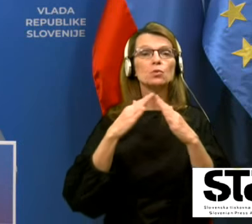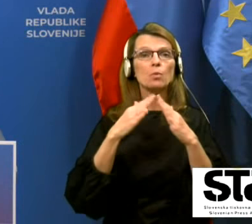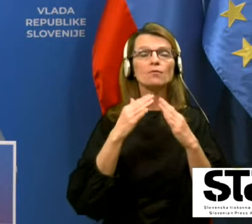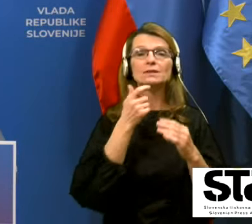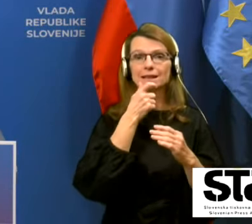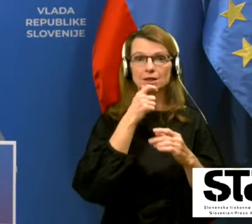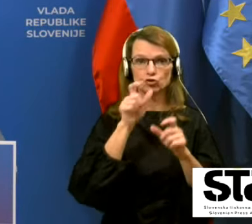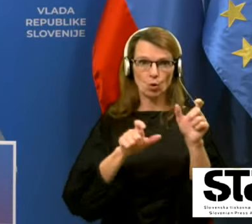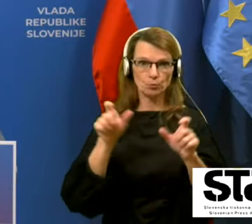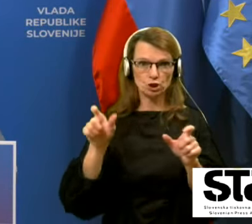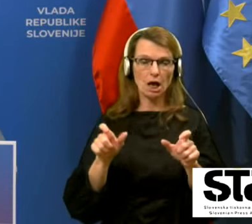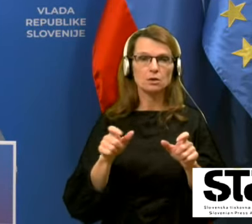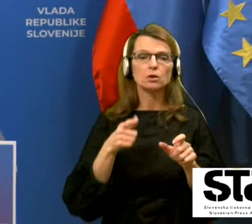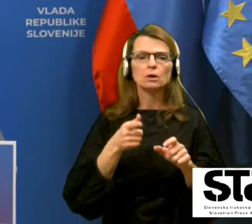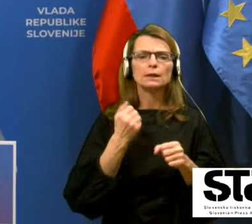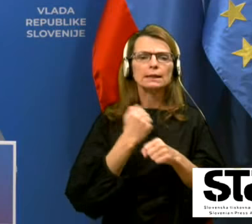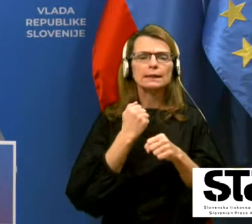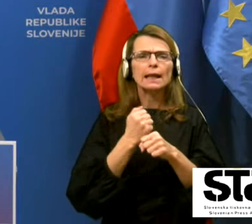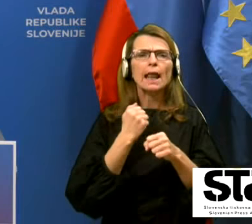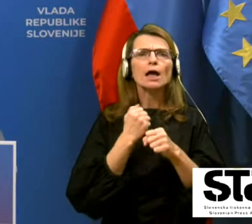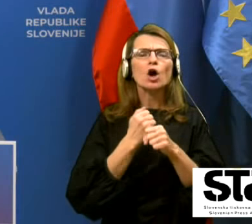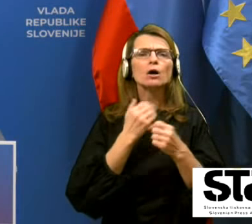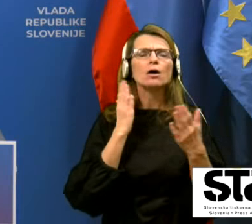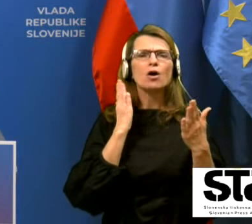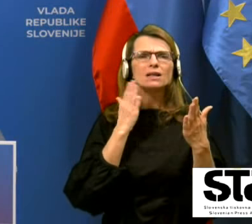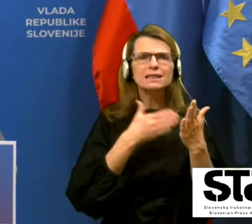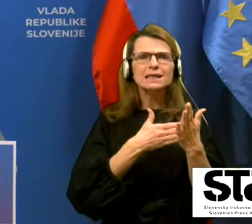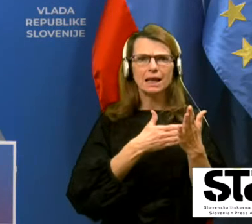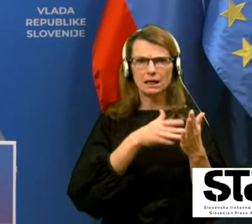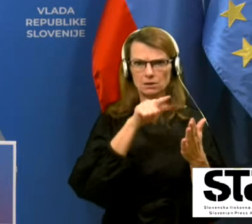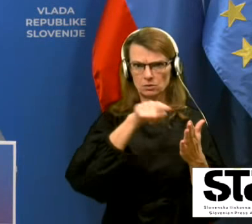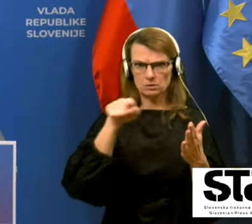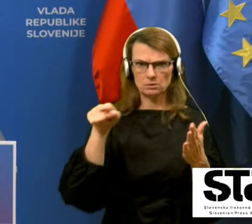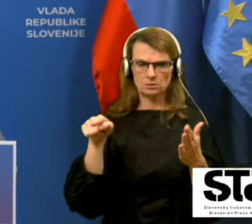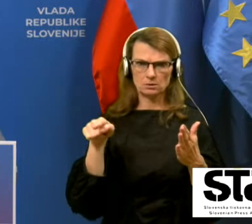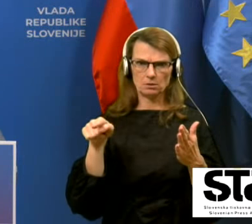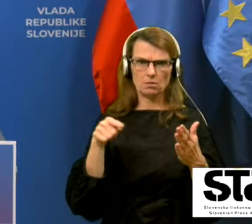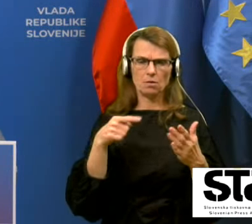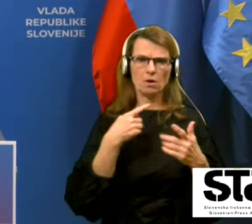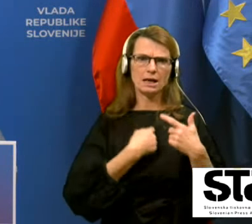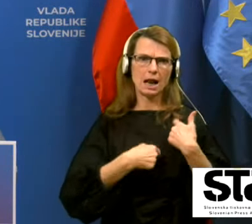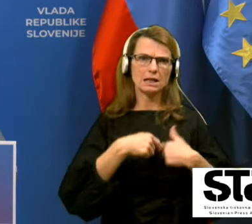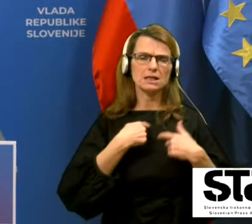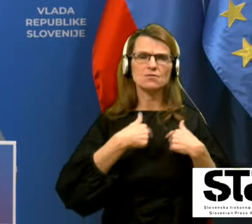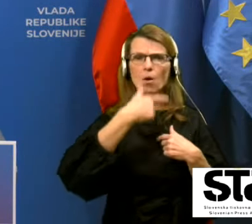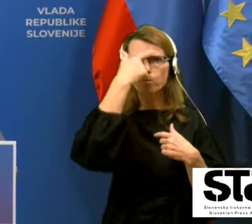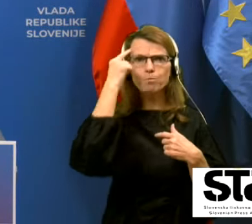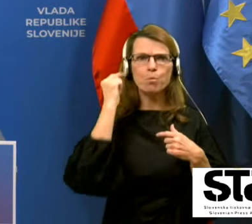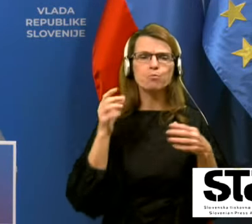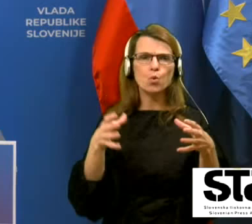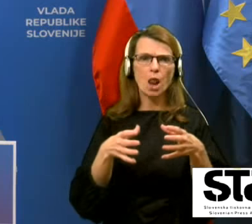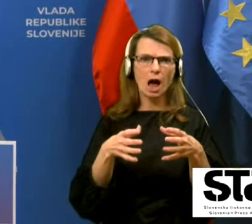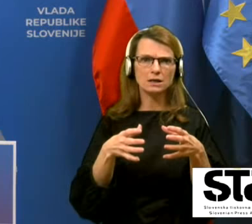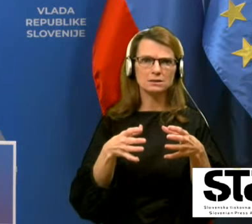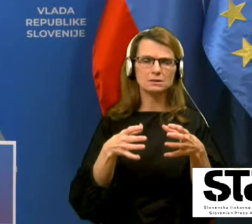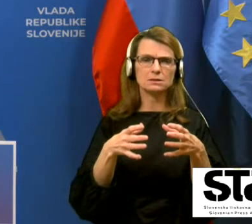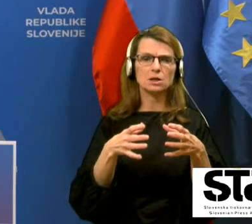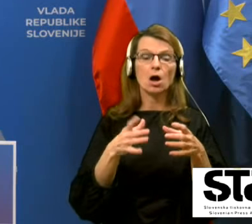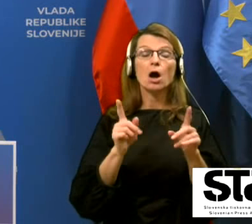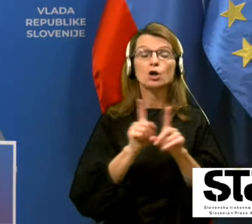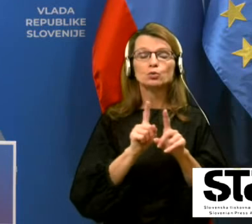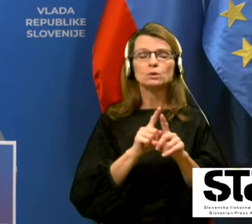ki delajo neposredno s to najbolj ranljivo populacijo, in tudi nekaj